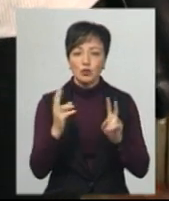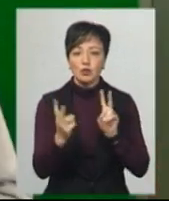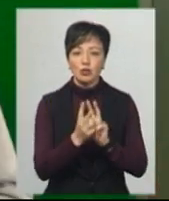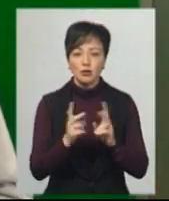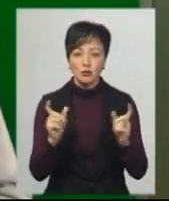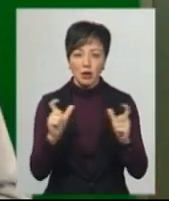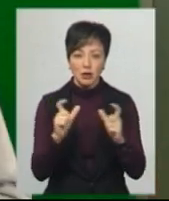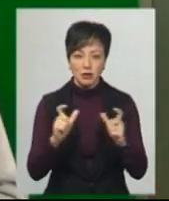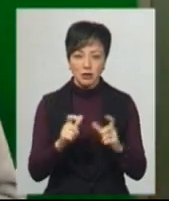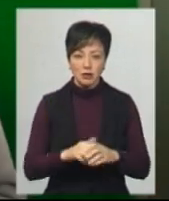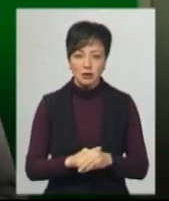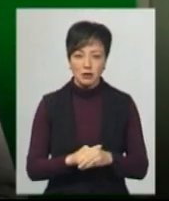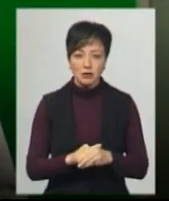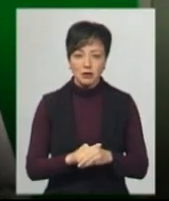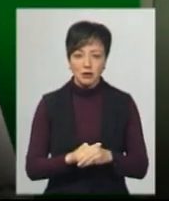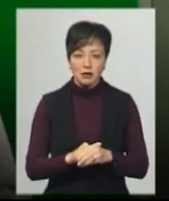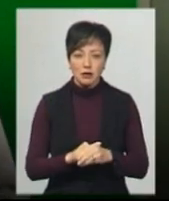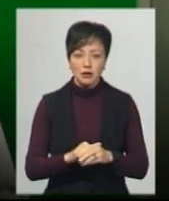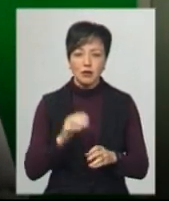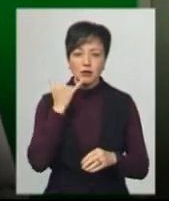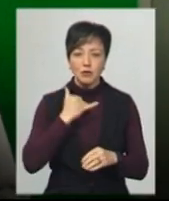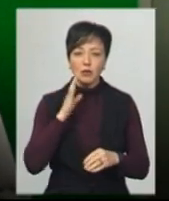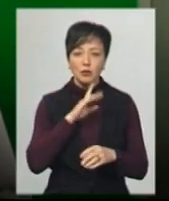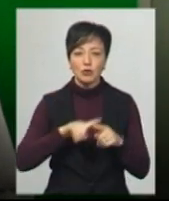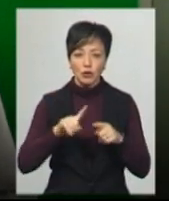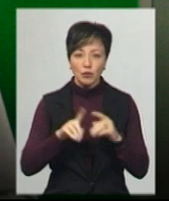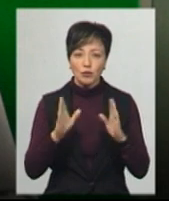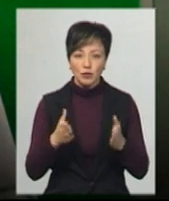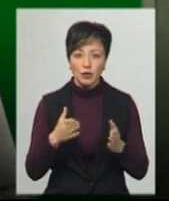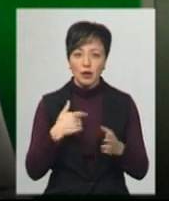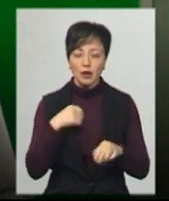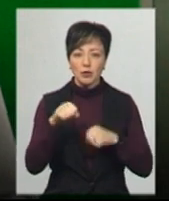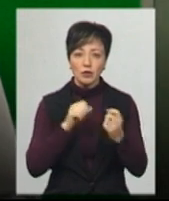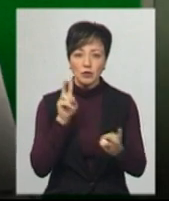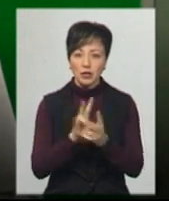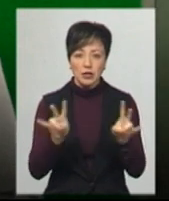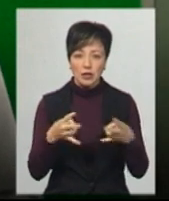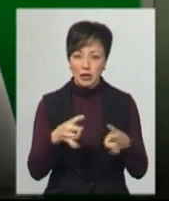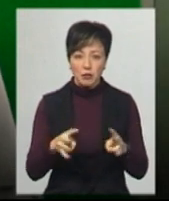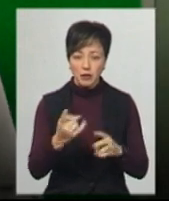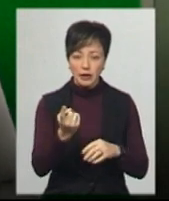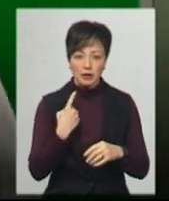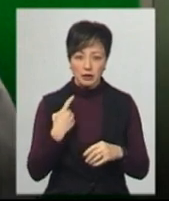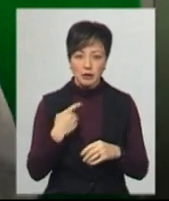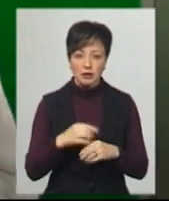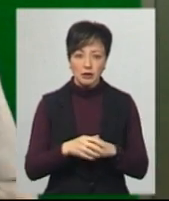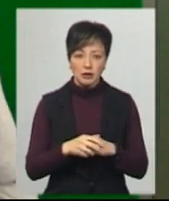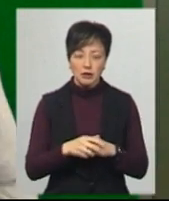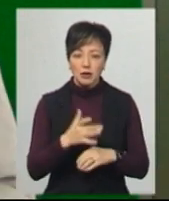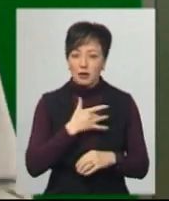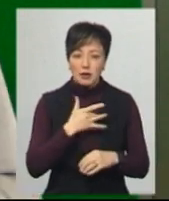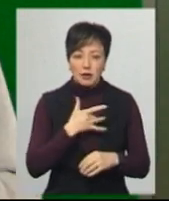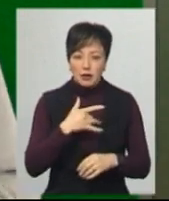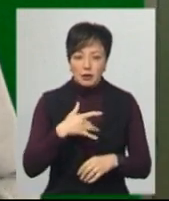з магазину. Я поїхала, їду звідти, він дзвонить, мам, ти де? Я кажу, вже скоро буду. Може, я по тебе відможу, кого не треба, кажу їхати. Я знаю, що щось на душа